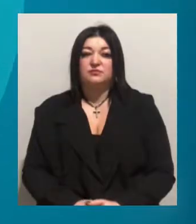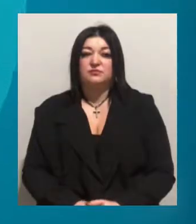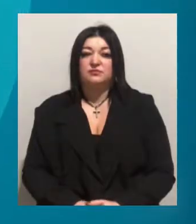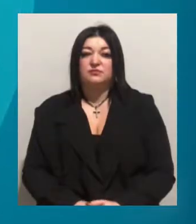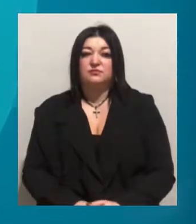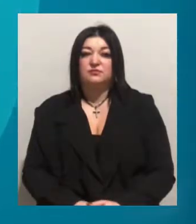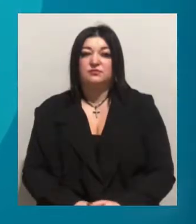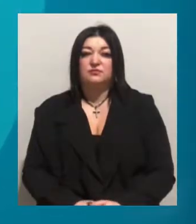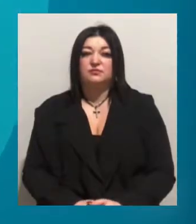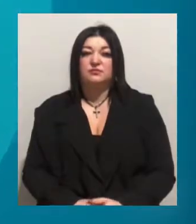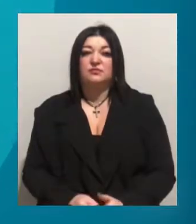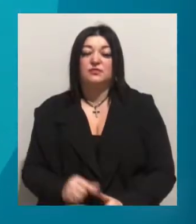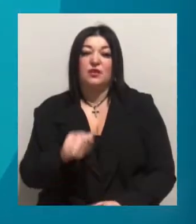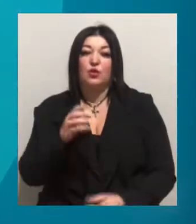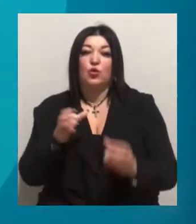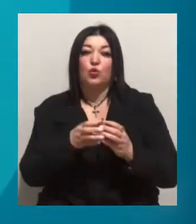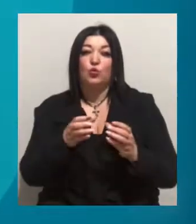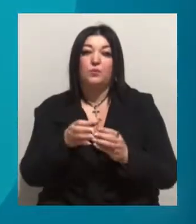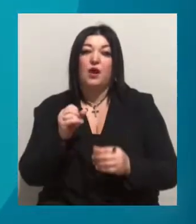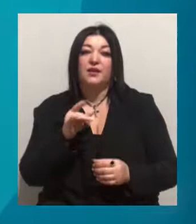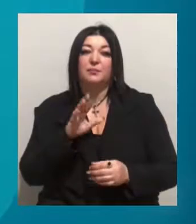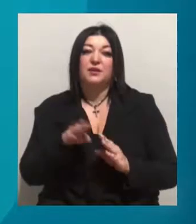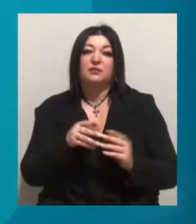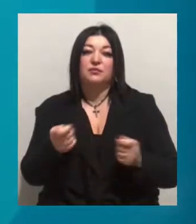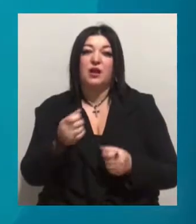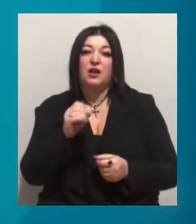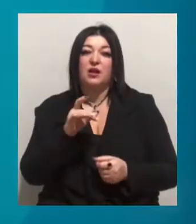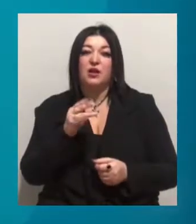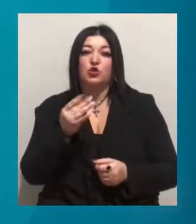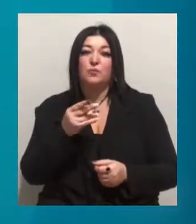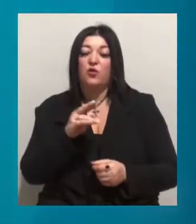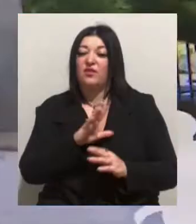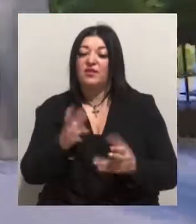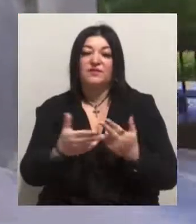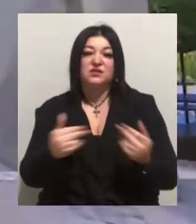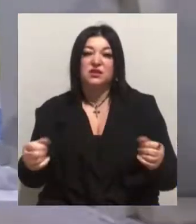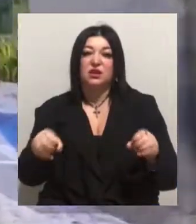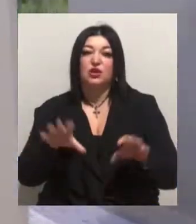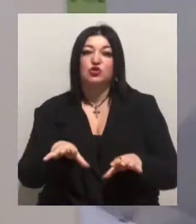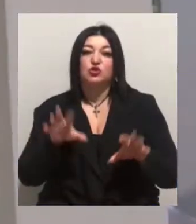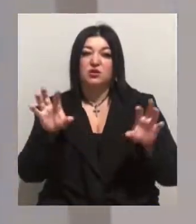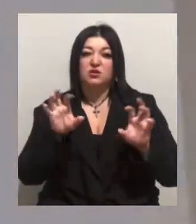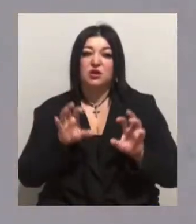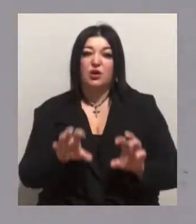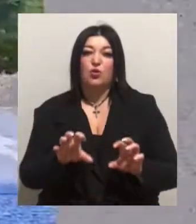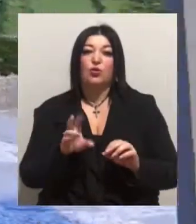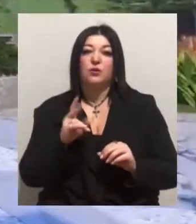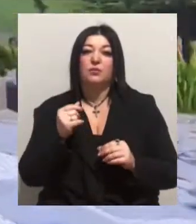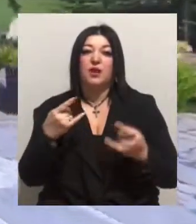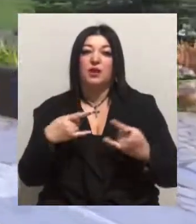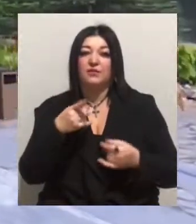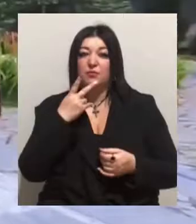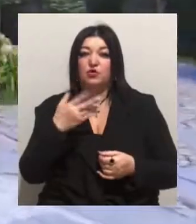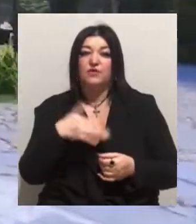Група архітекторів під керівництвом Аркадія Шуплякова не визнає рішення виконкому законним. На екрані ви бачите відео